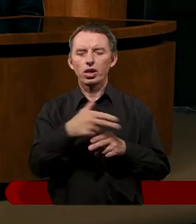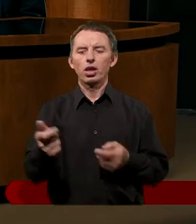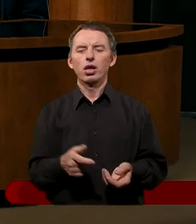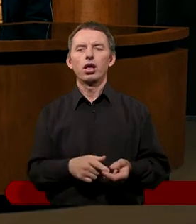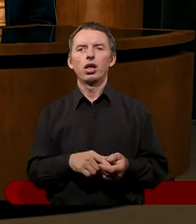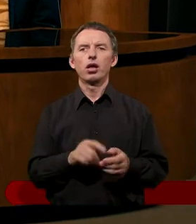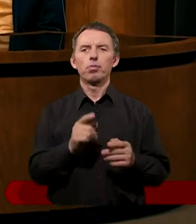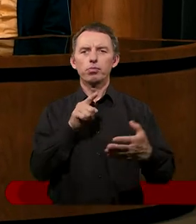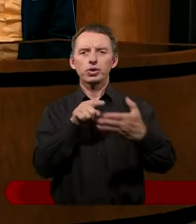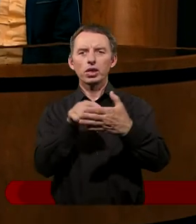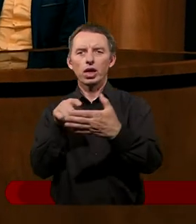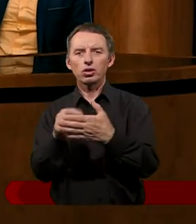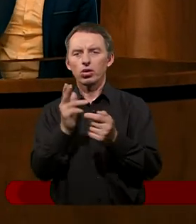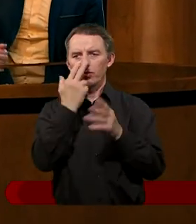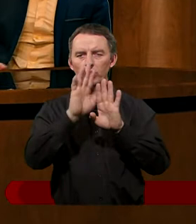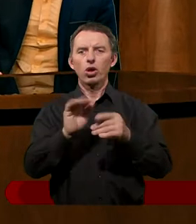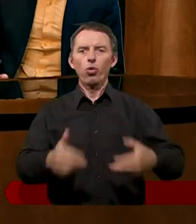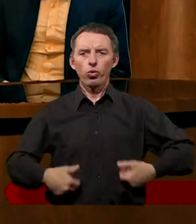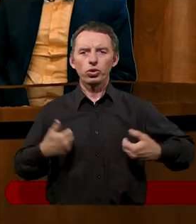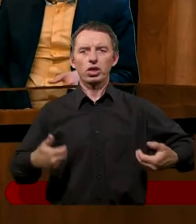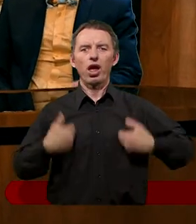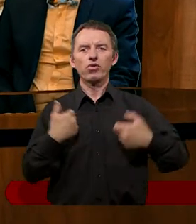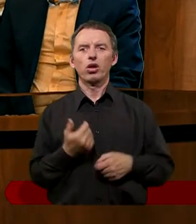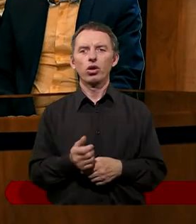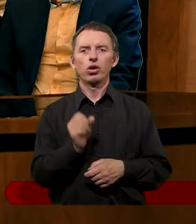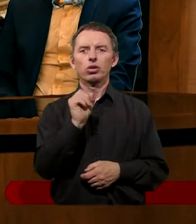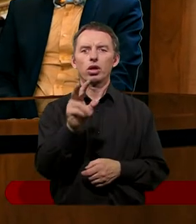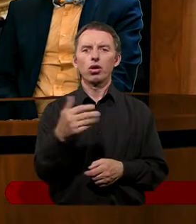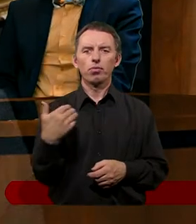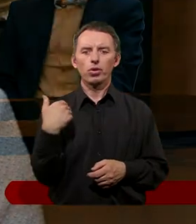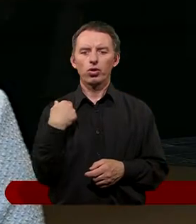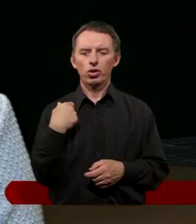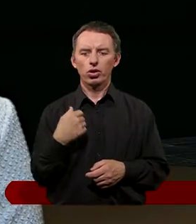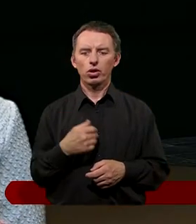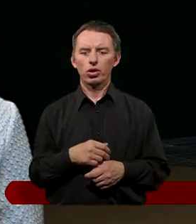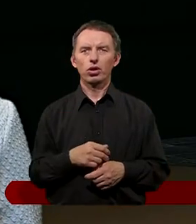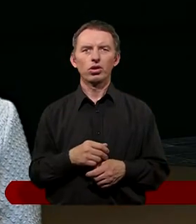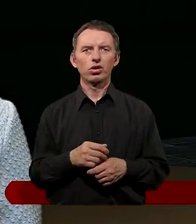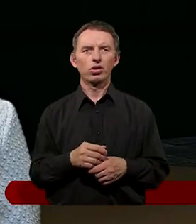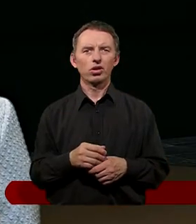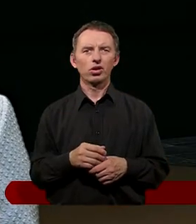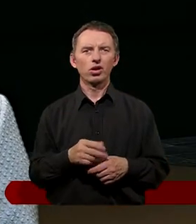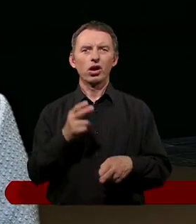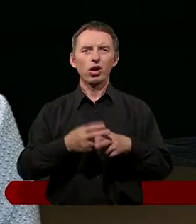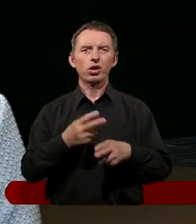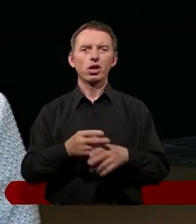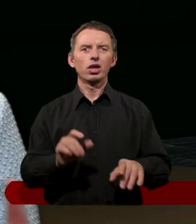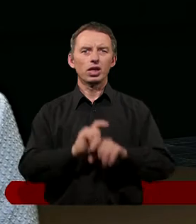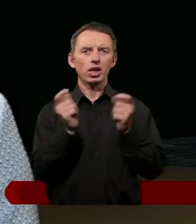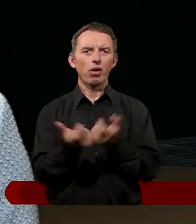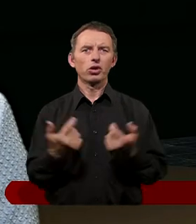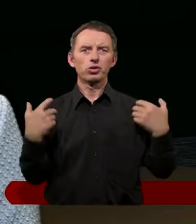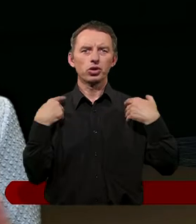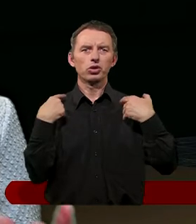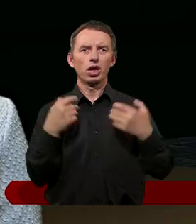ekstremalnych przypadkach, kiedy faktycznie Jezus uzdrawiał. I to byli ludzie, którzy chorowali wiele, wiele lat, albo wręcz całe życie, bo uzdrawiał również i